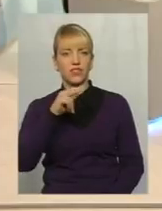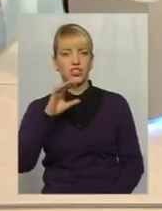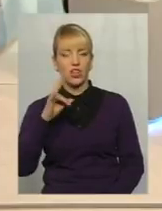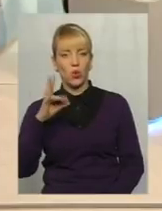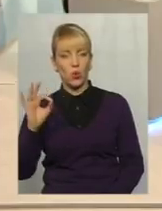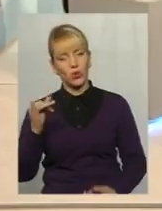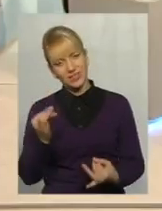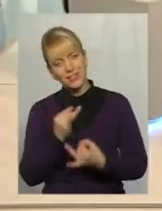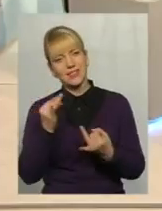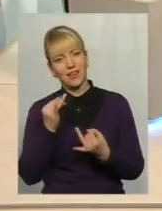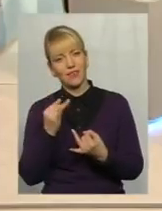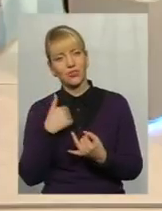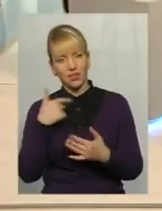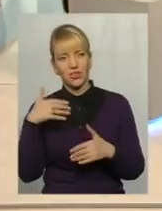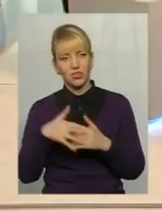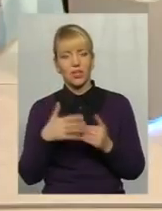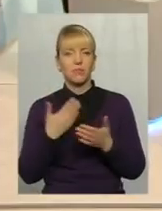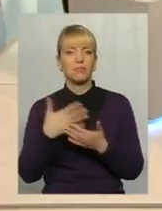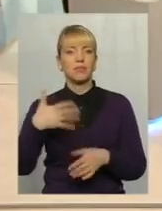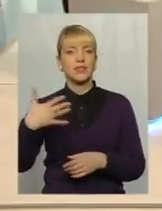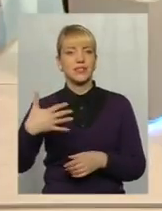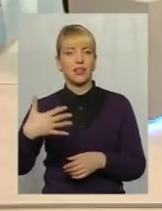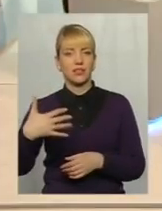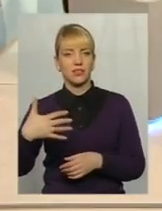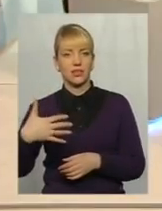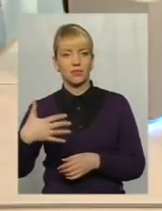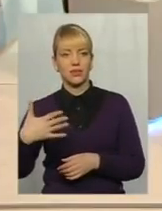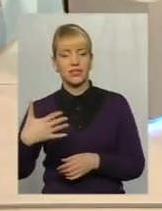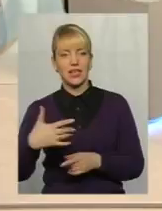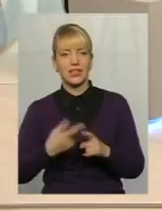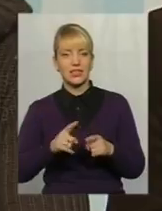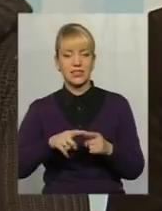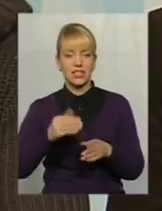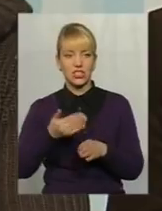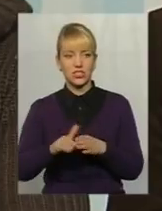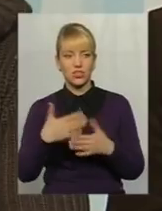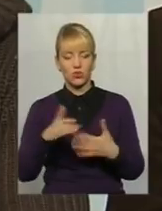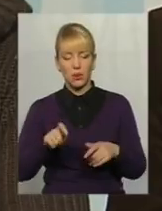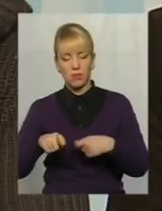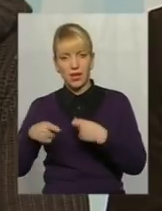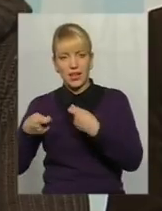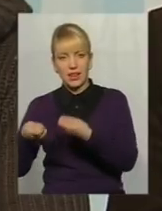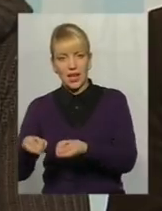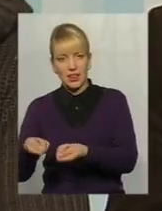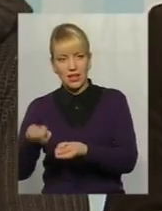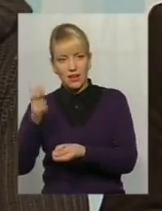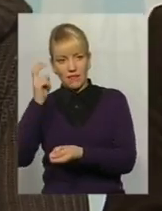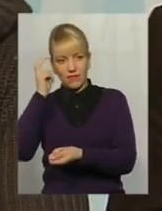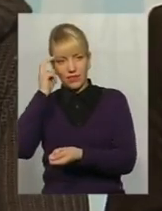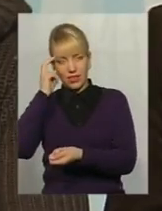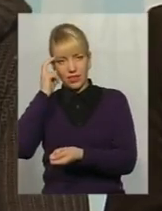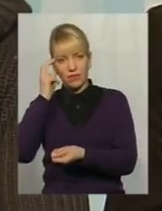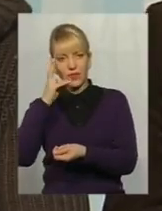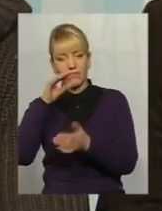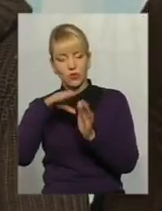Цікаво. До 50-ти. З них частину ми вже передали в Київ, теж на включення,